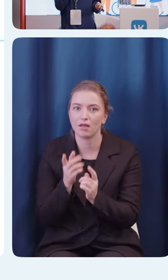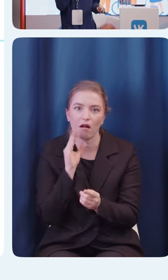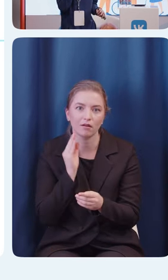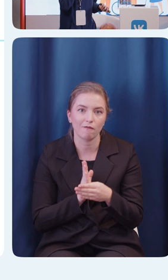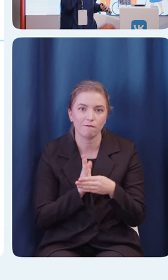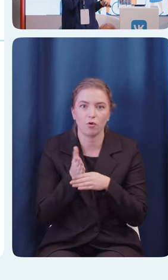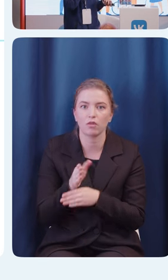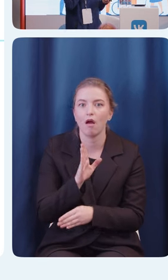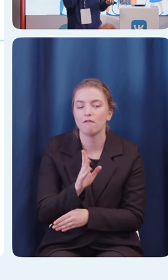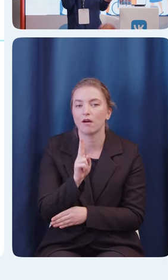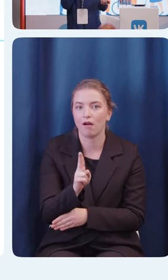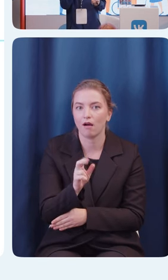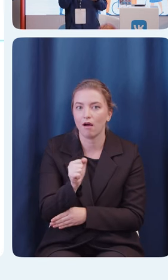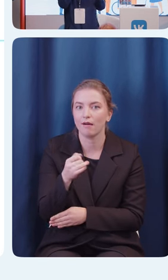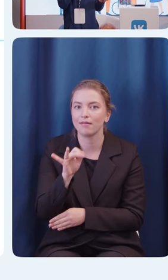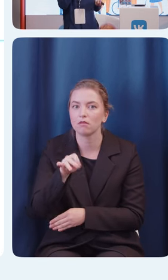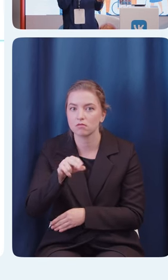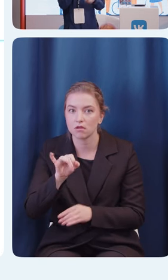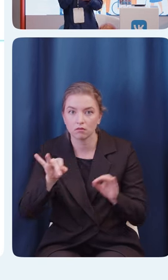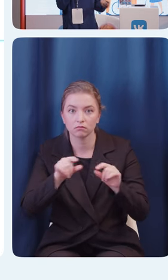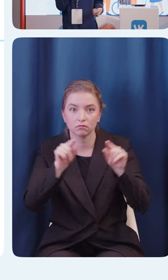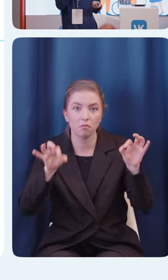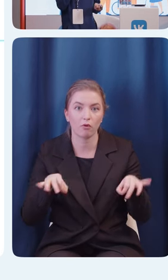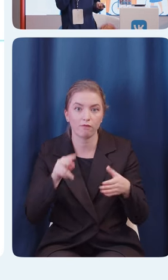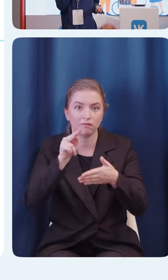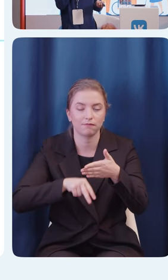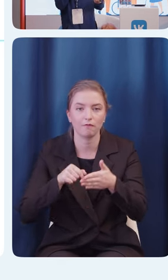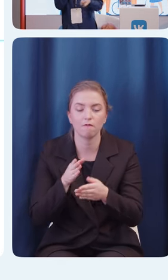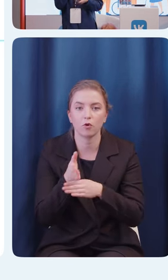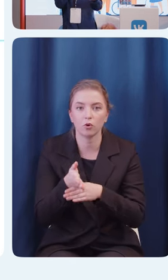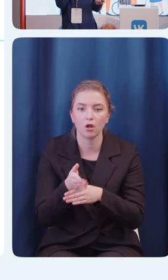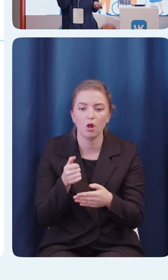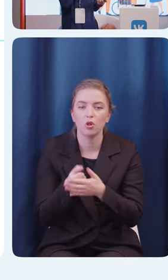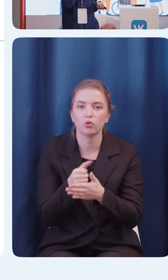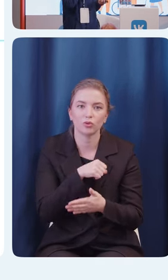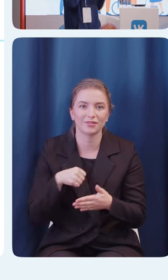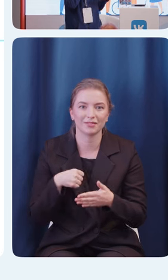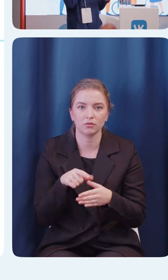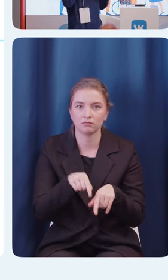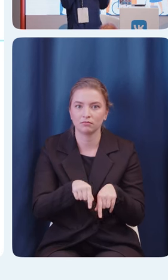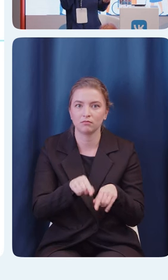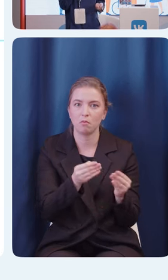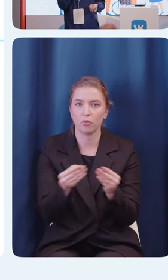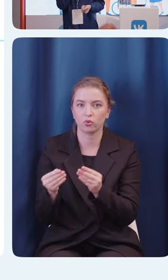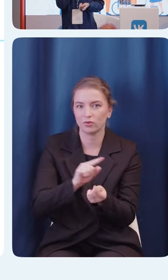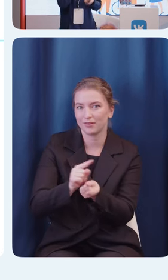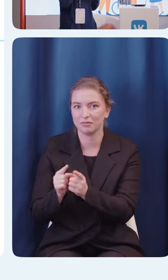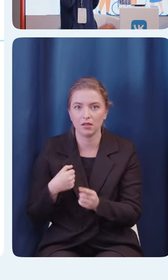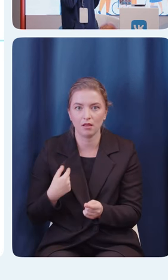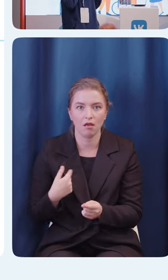VKID, то до самих изменений внутри самих продуктов юзеры могут просто не дойти.